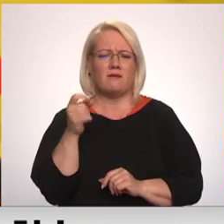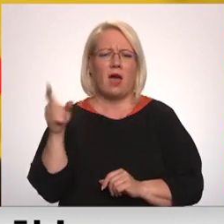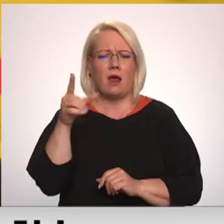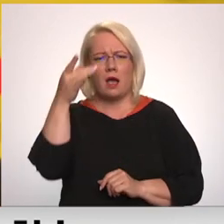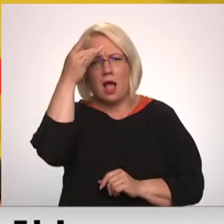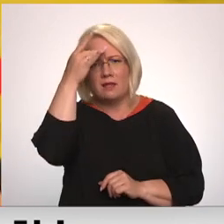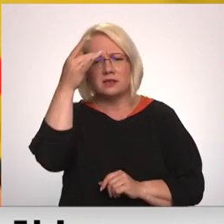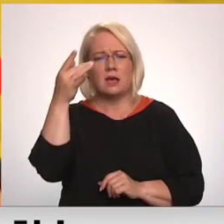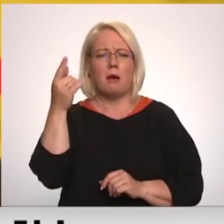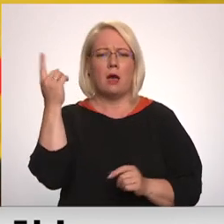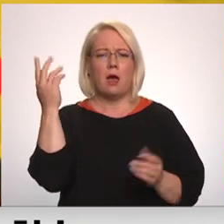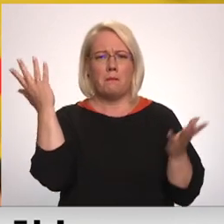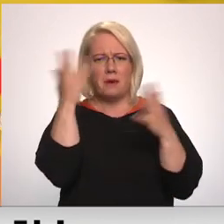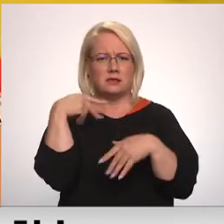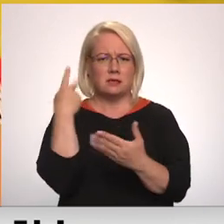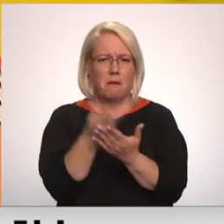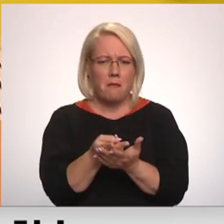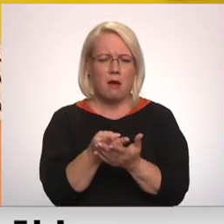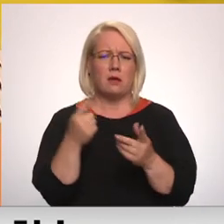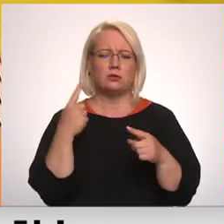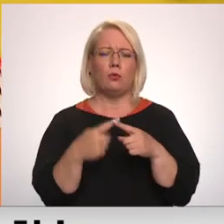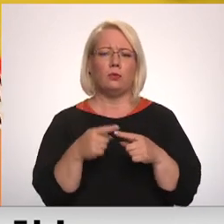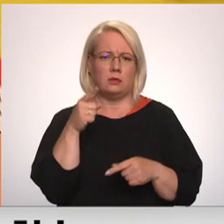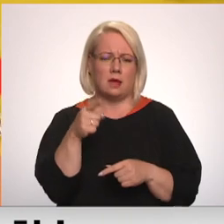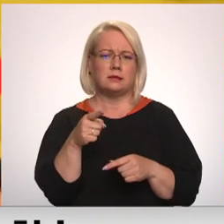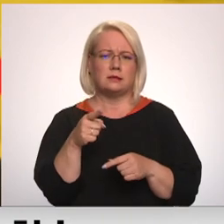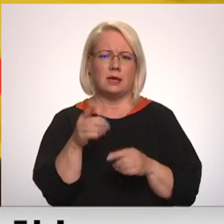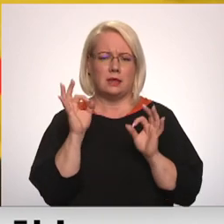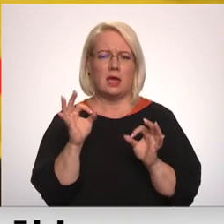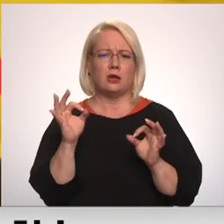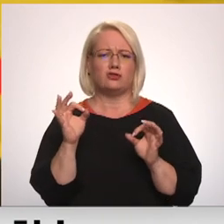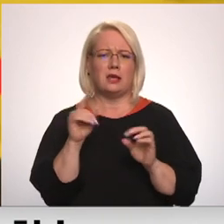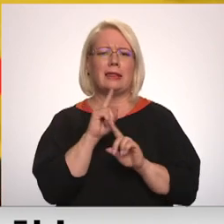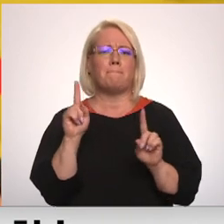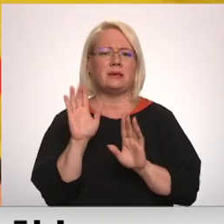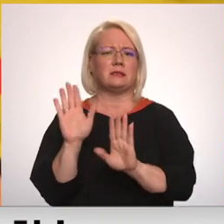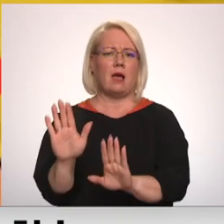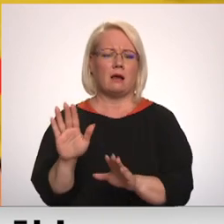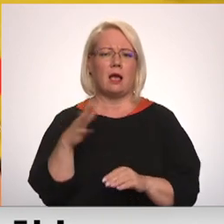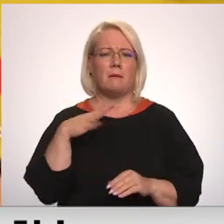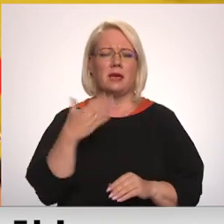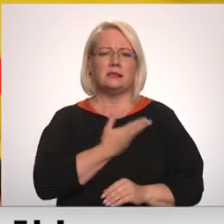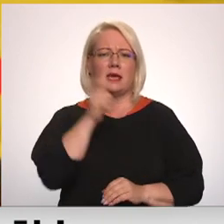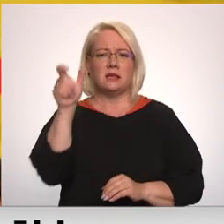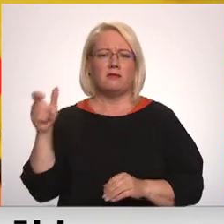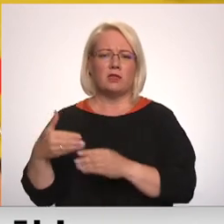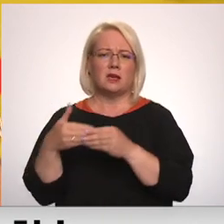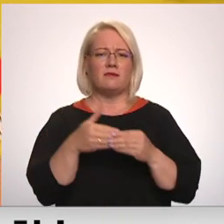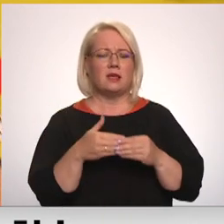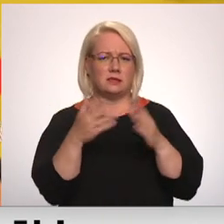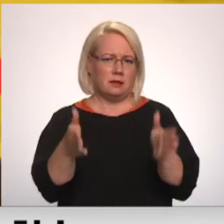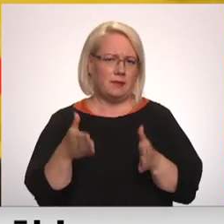sāpes, samaņas zaudēšana. Tas ir tipiskākais, kādēļ iedzīvotāji tiek nogādāt stacionārajā